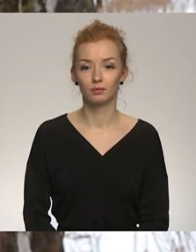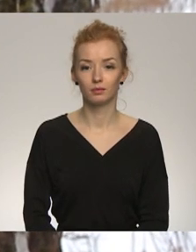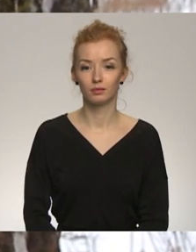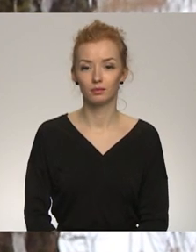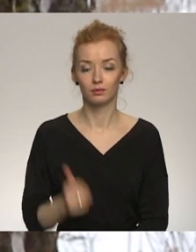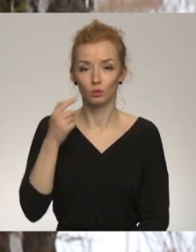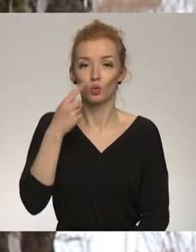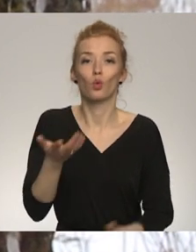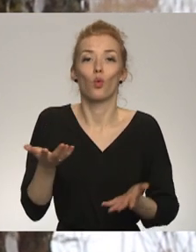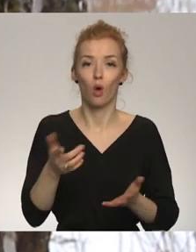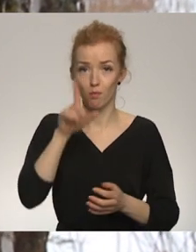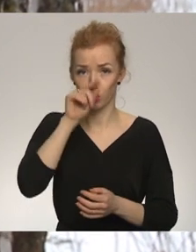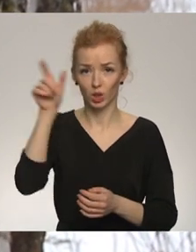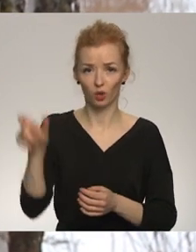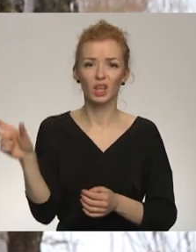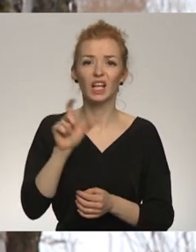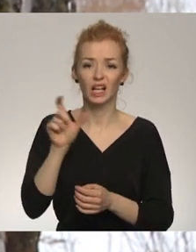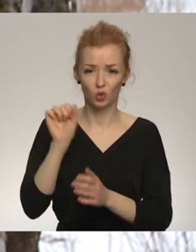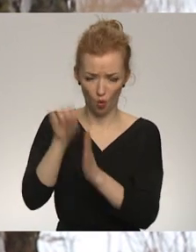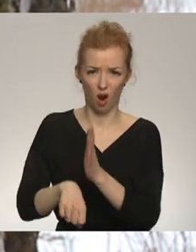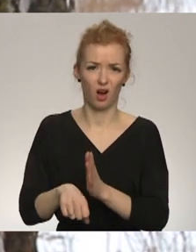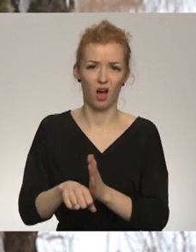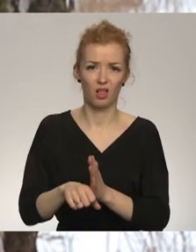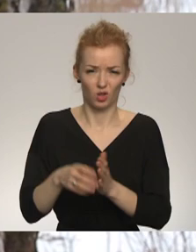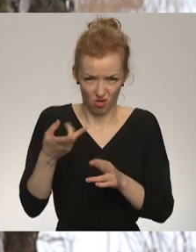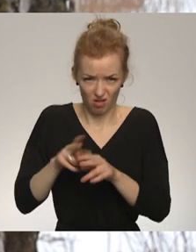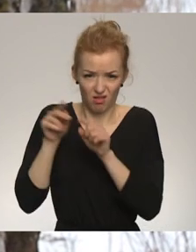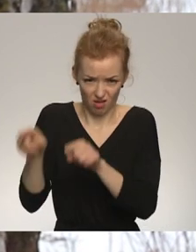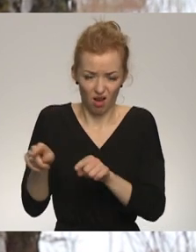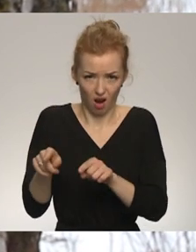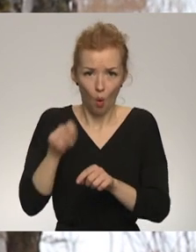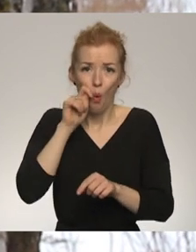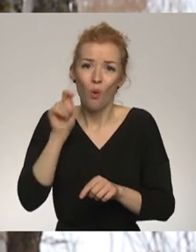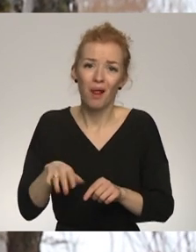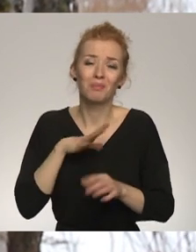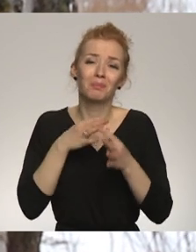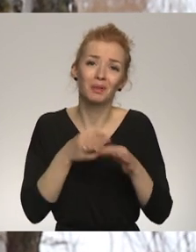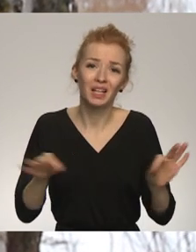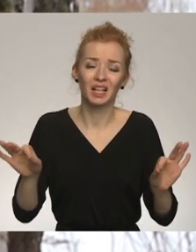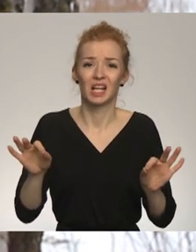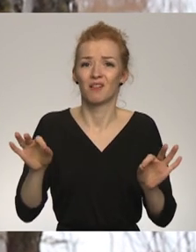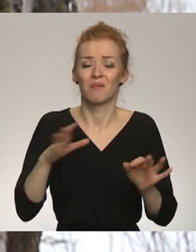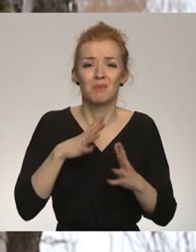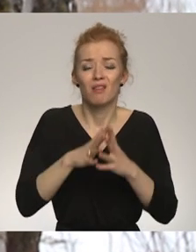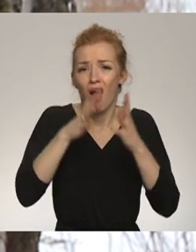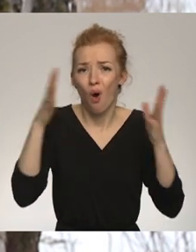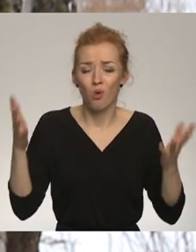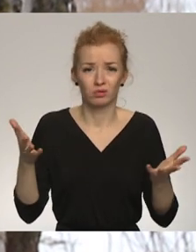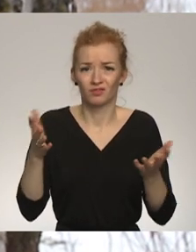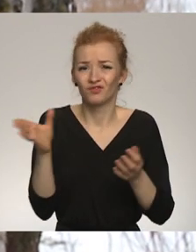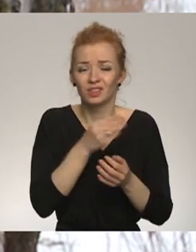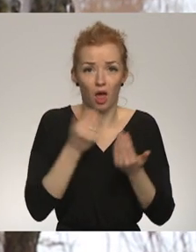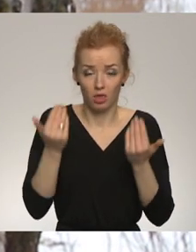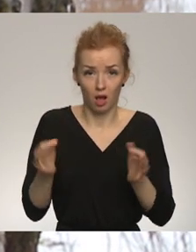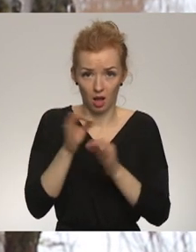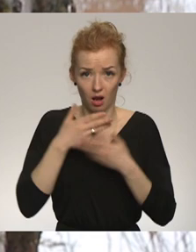Nu ko, Putins? Viņa drīz nogaldinās. Nu tiešām. Ņēmu un šitā. Ukraina kādreiz bija brīva, maizes bija atliku likām, bet kas tagad